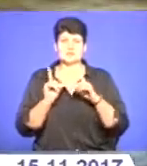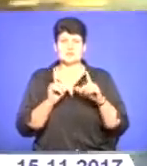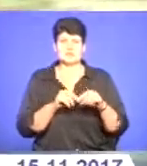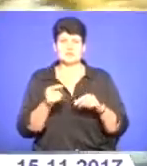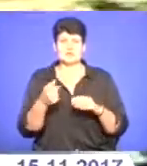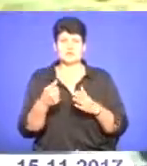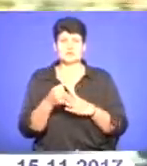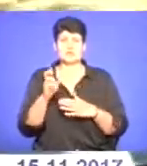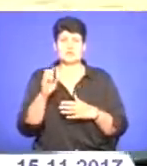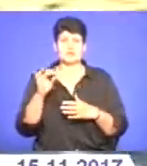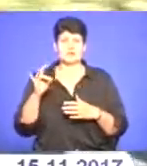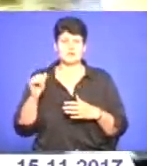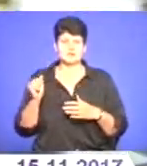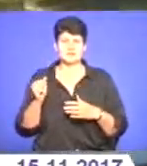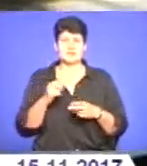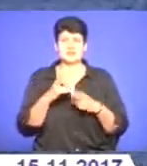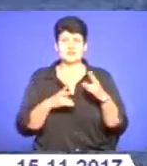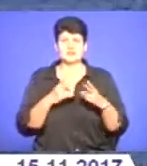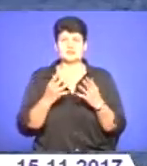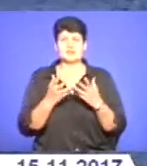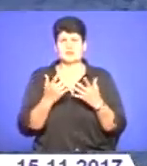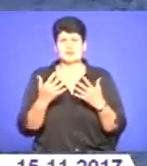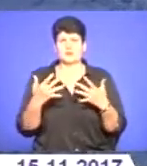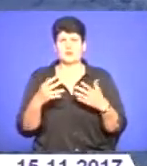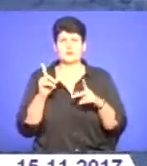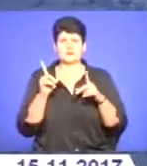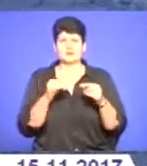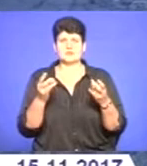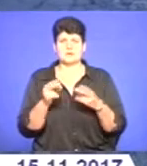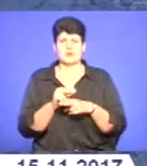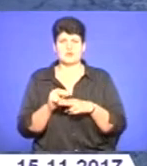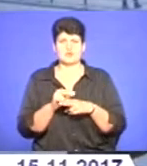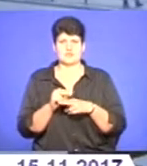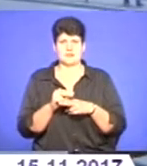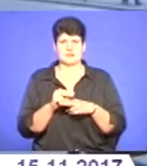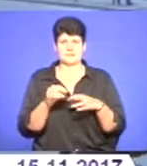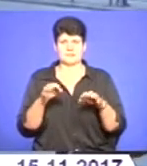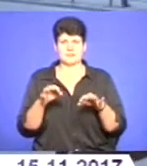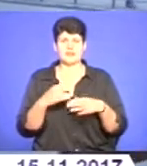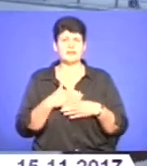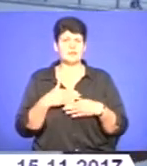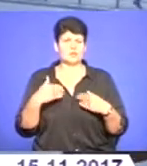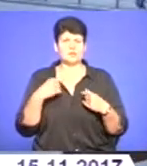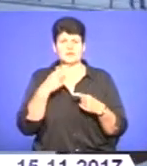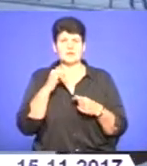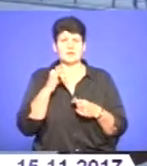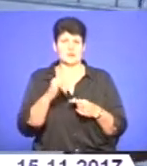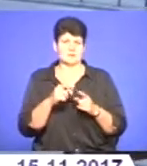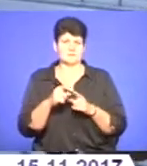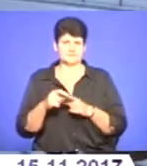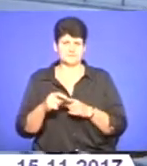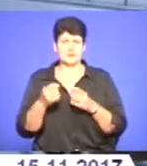Скаржиться, після кількох поїздок такими дорогами доводиться ремонтувати автівку. Не хочу виражатися поганими словами,